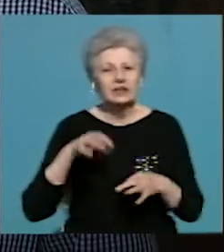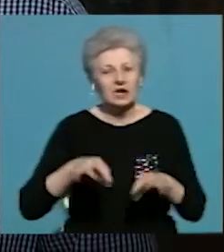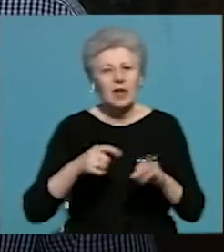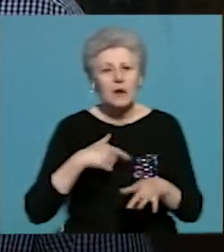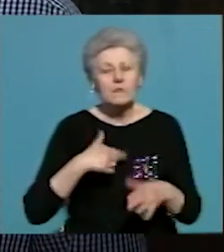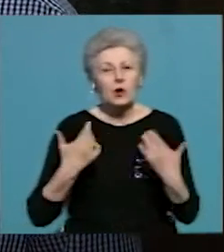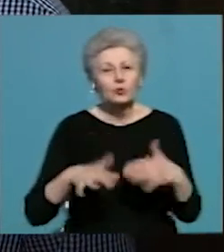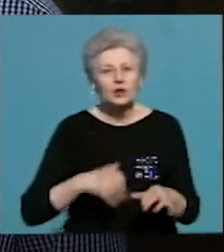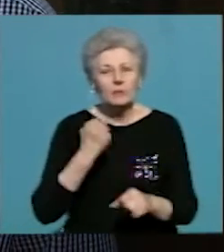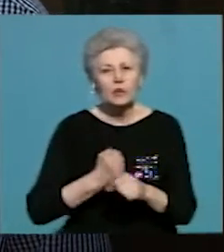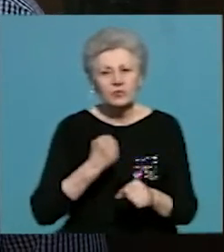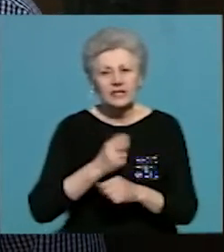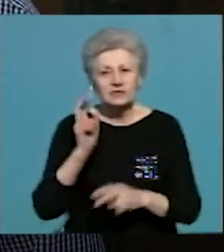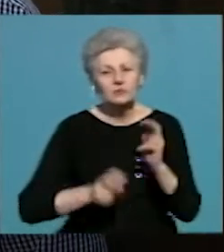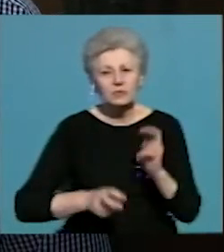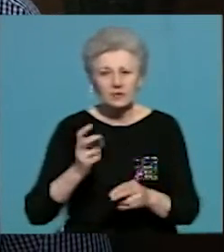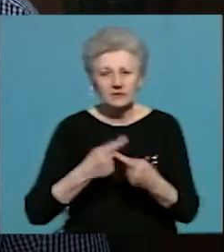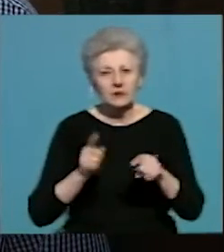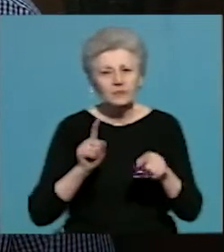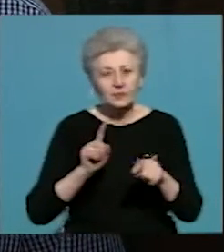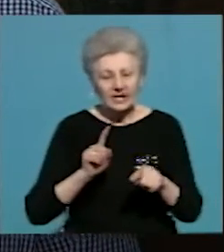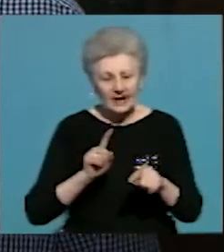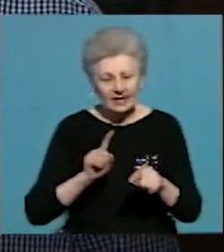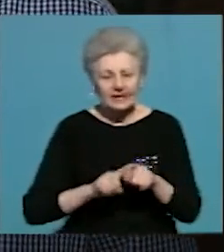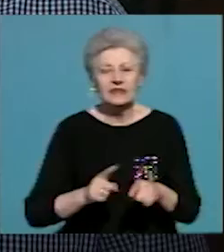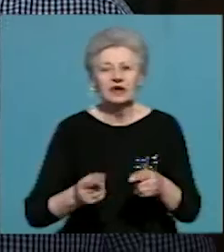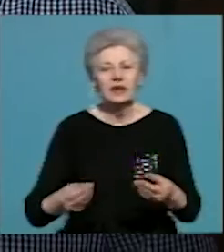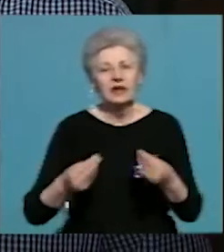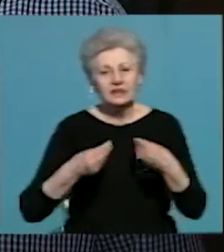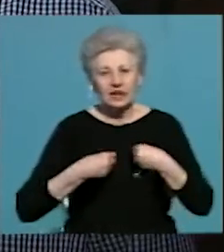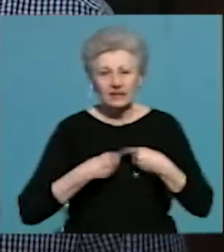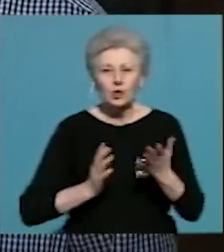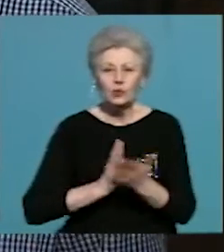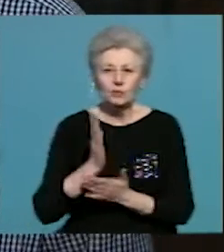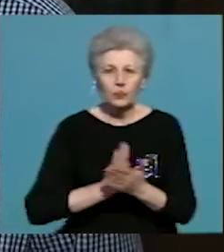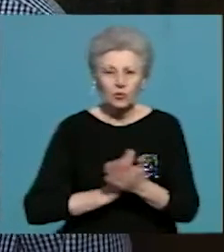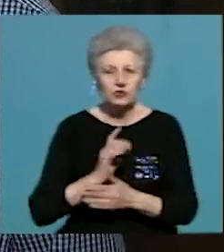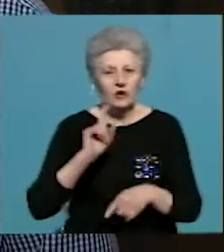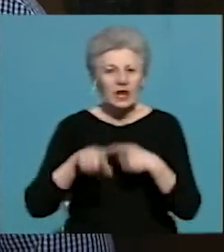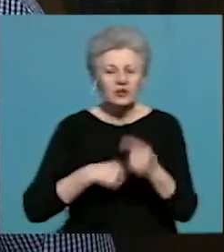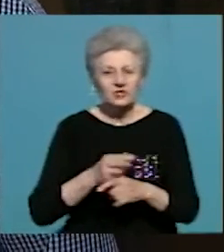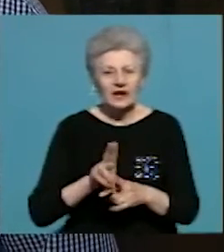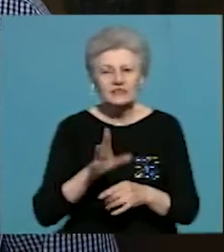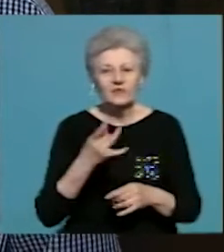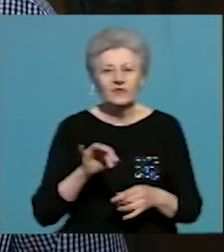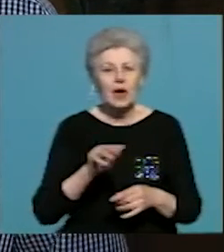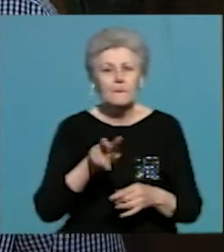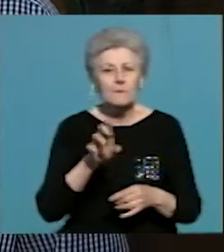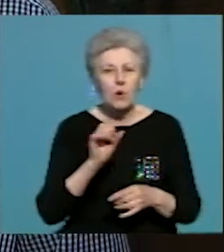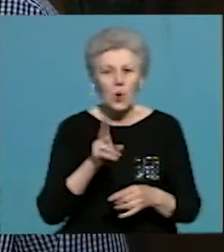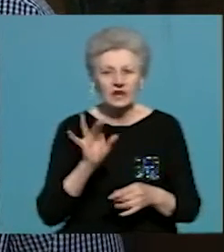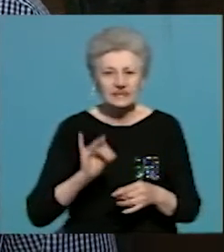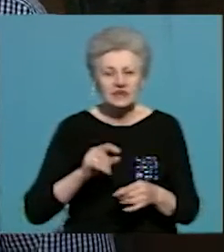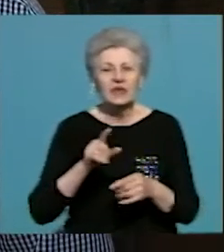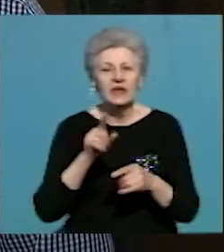пропрацювали з підприємцями, які надають послуги через айбокси, в тому числі ті, які